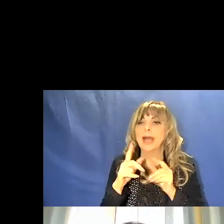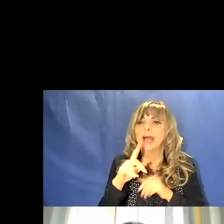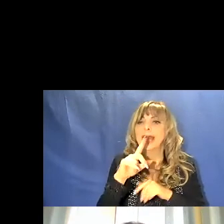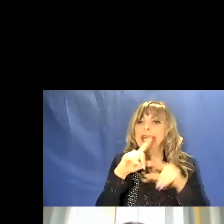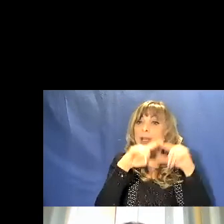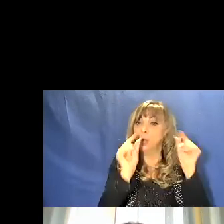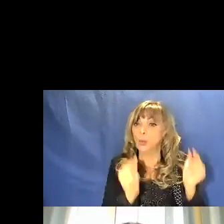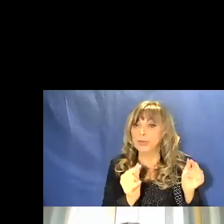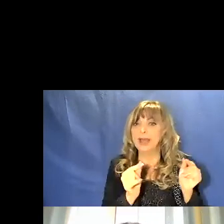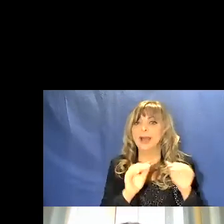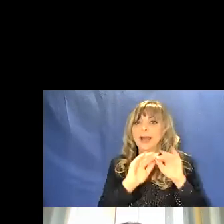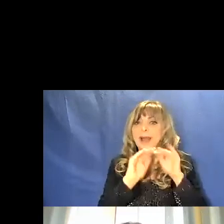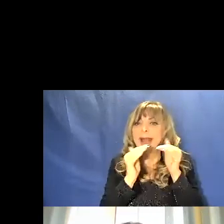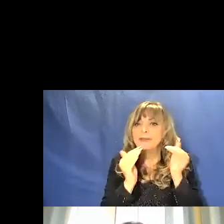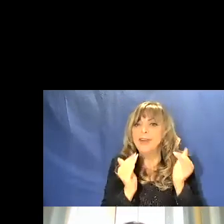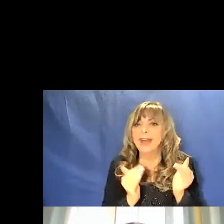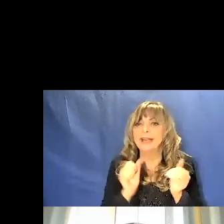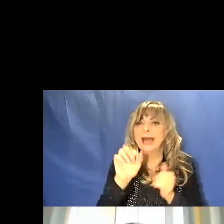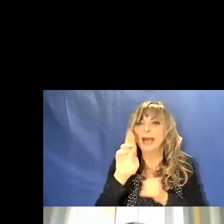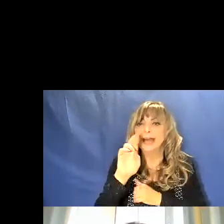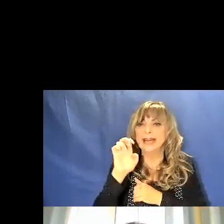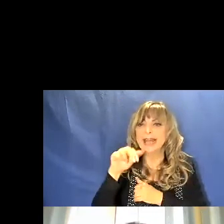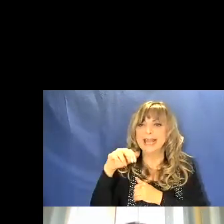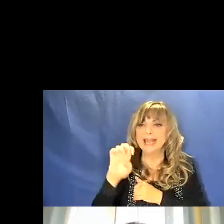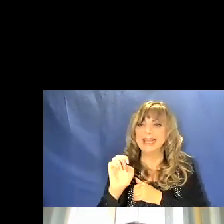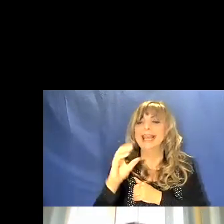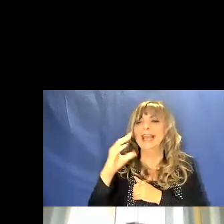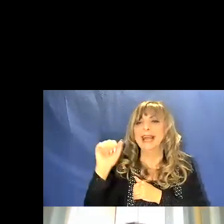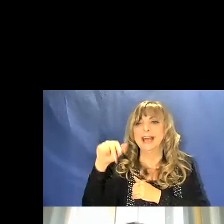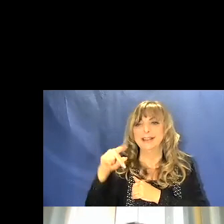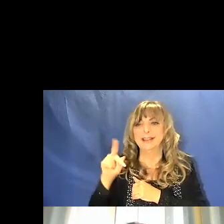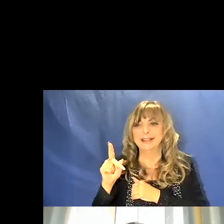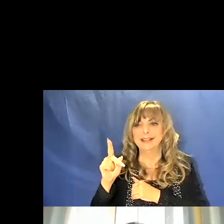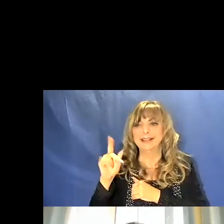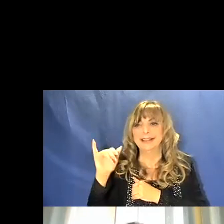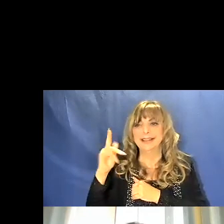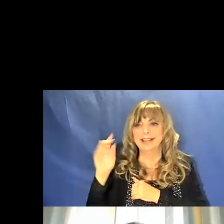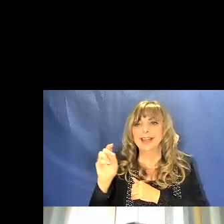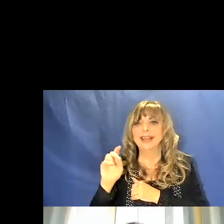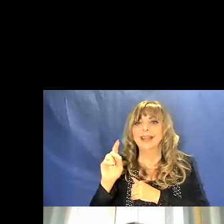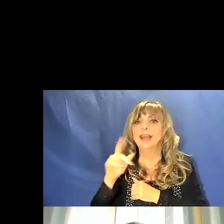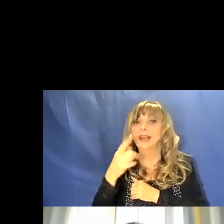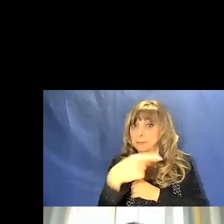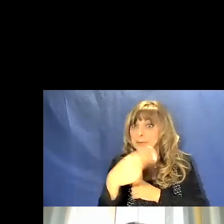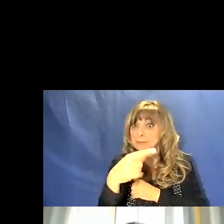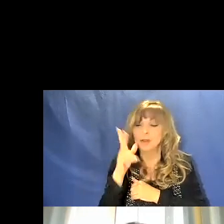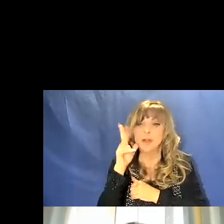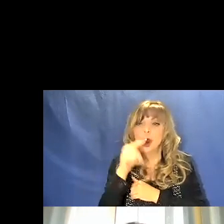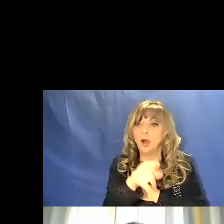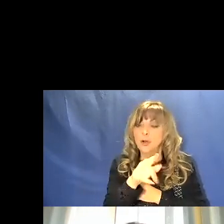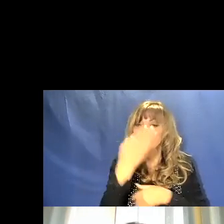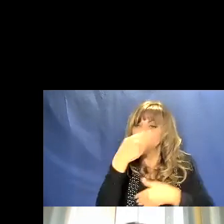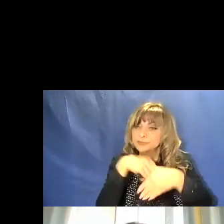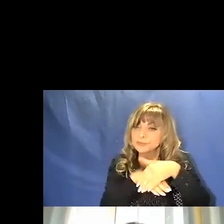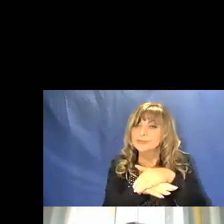famosa caverna delle rene candide dove un soggetto femminile è stato inumato